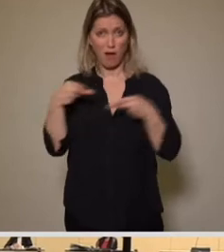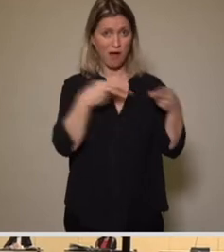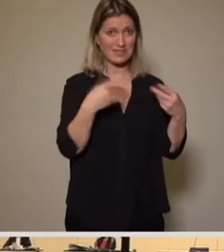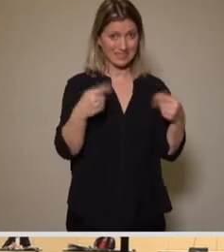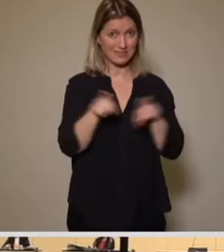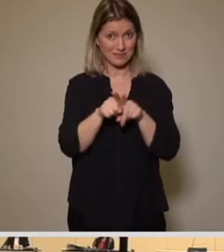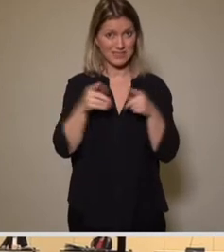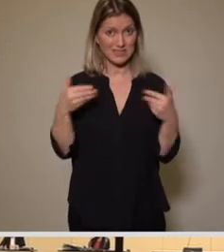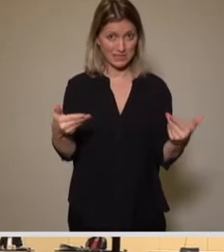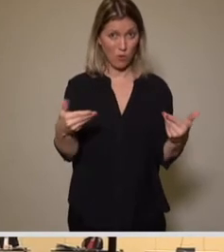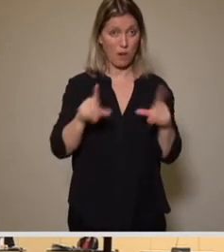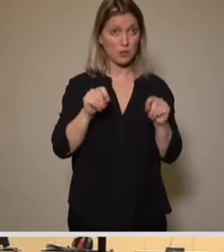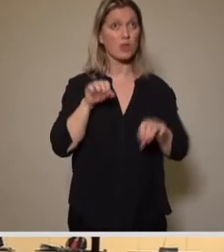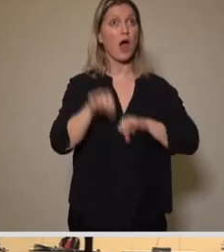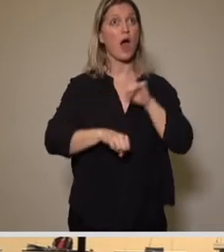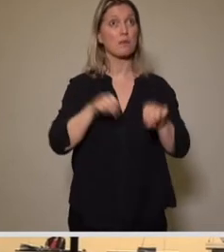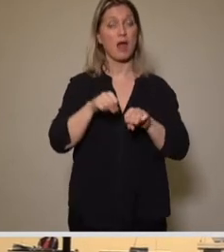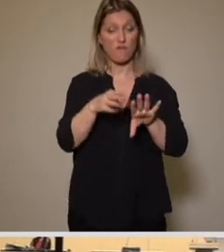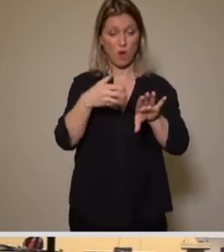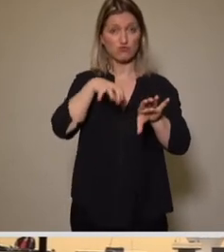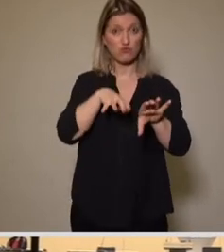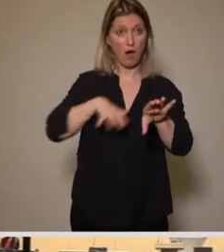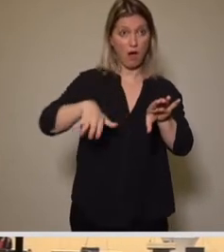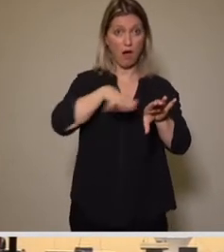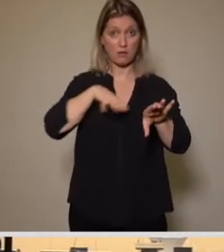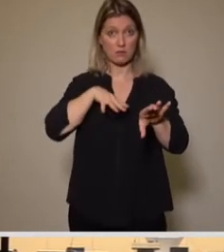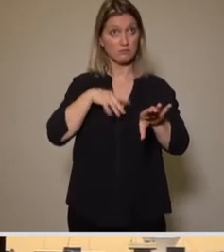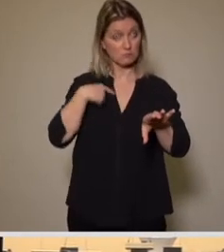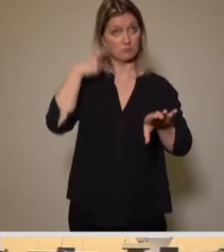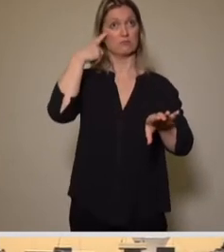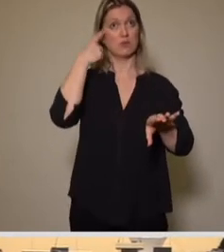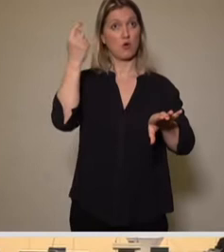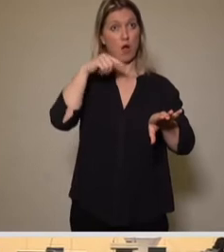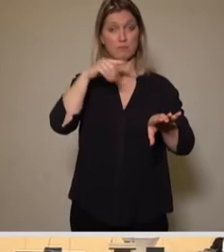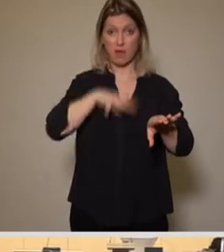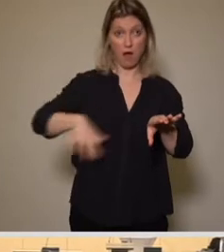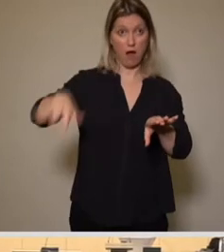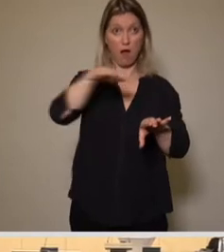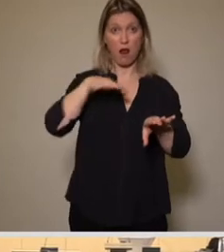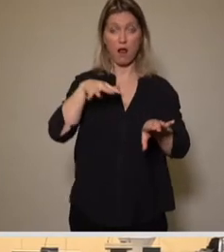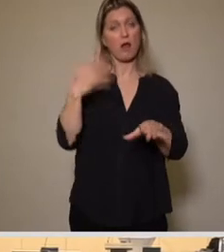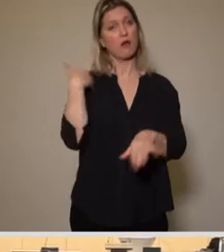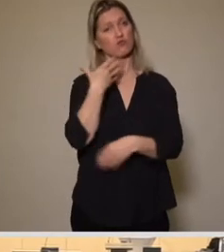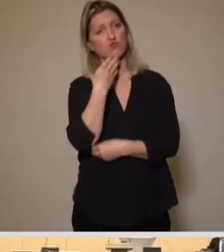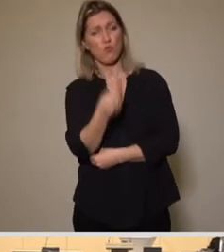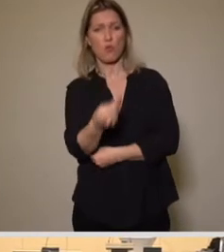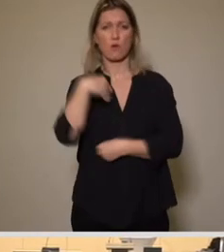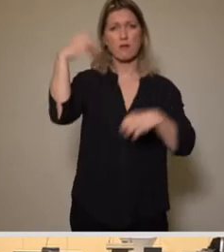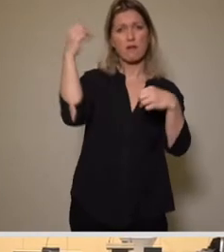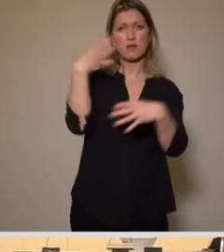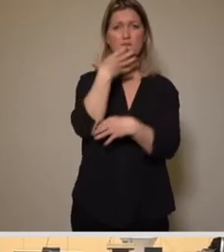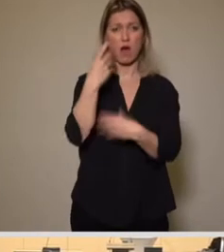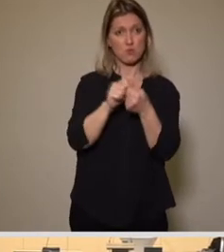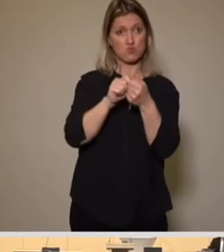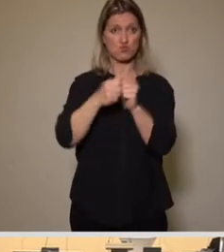müssen wir uns in der Radeberger Vorstadt darauf einstellen, dass überall das warme Licht durch dieses doch in der praktischen Wirkung sehr kalte